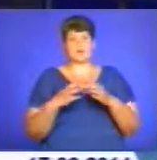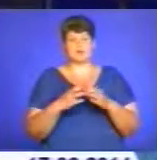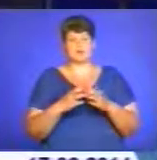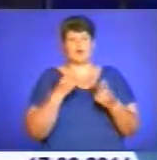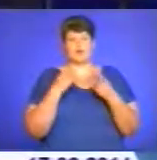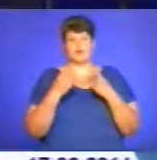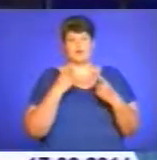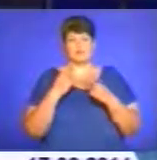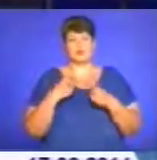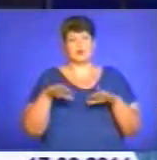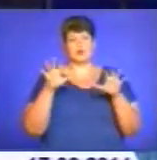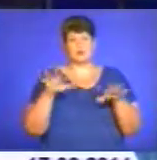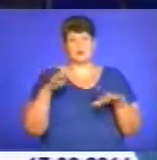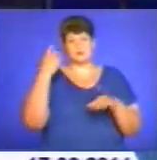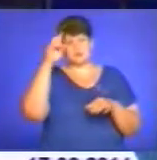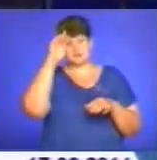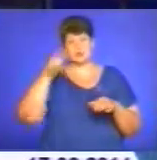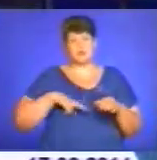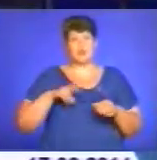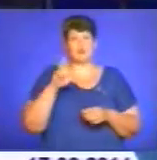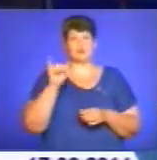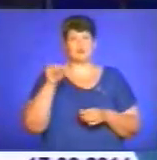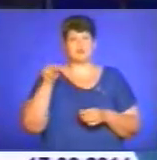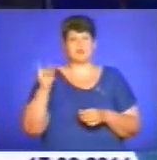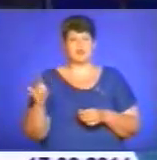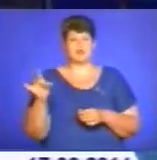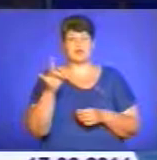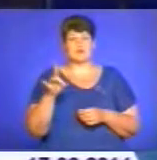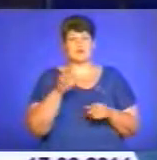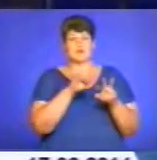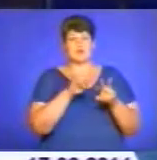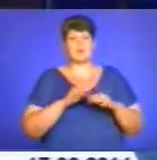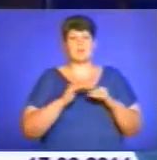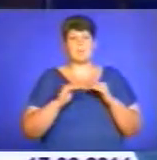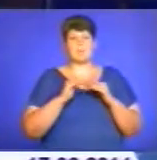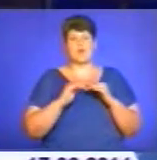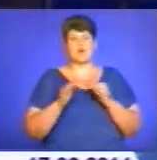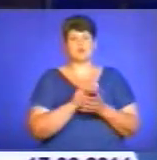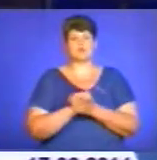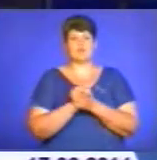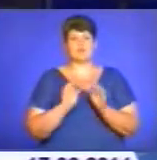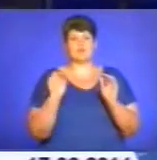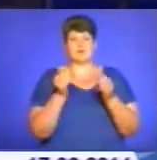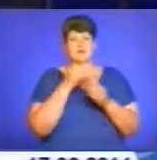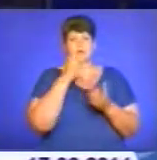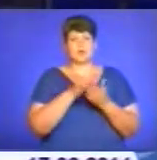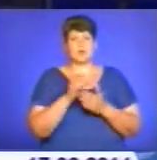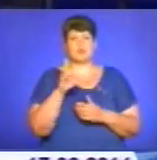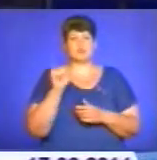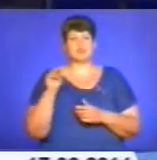голови обласної держадміністрації Олега Середюка у Бучацький район, де він оглянув поля товариства з обмеженою відповідальністю «Бучач